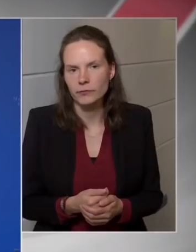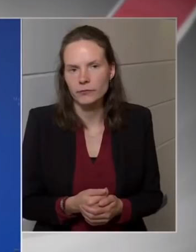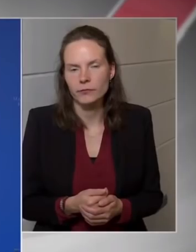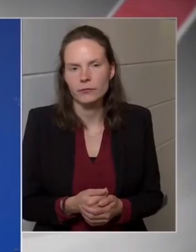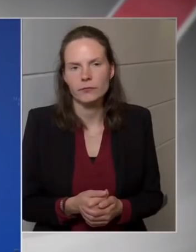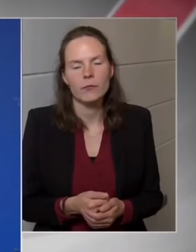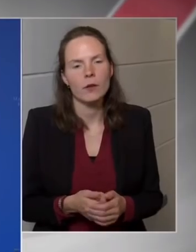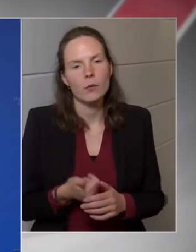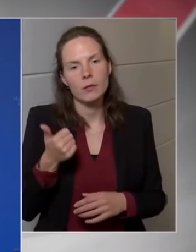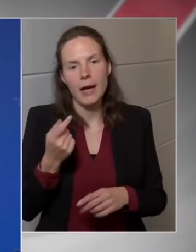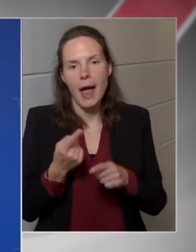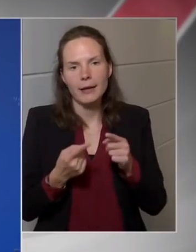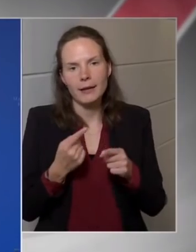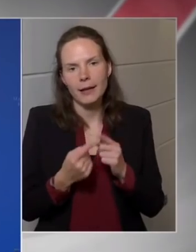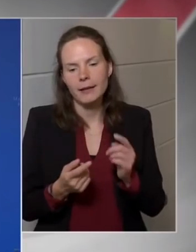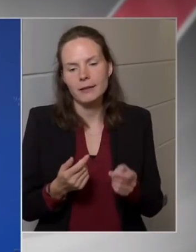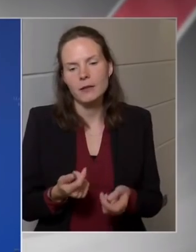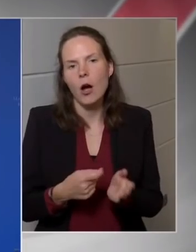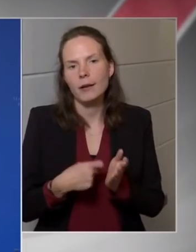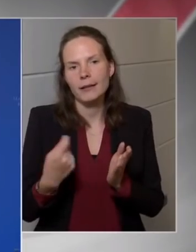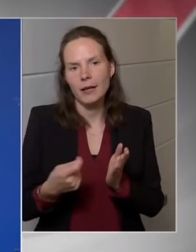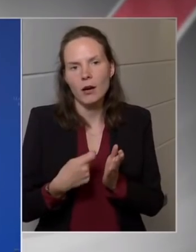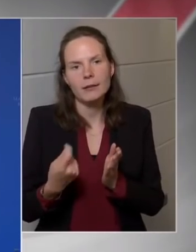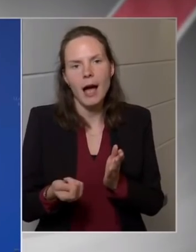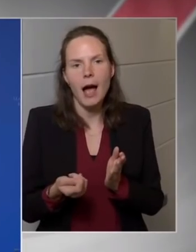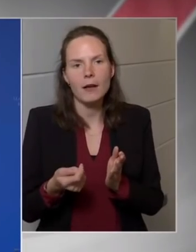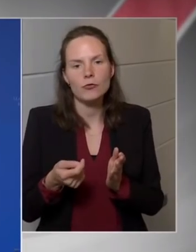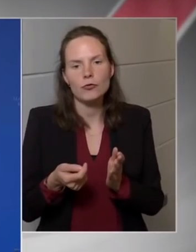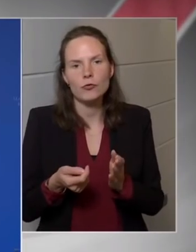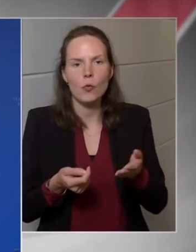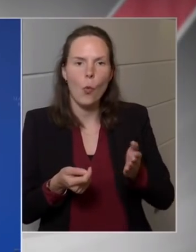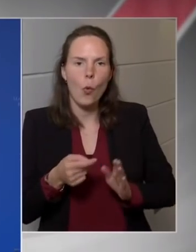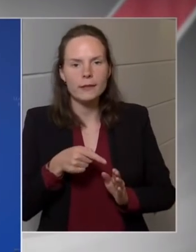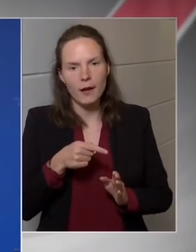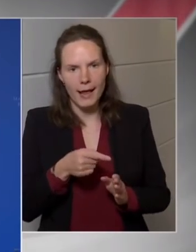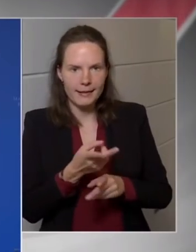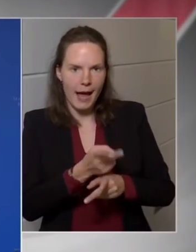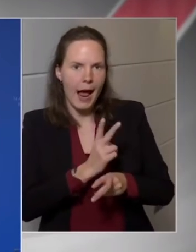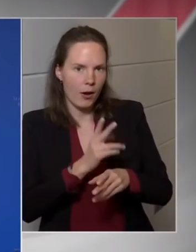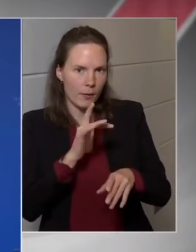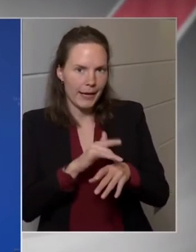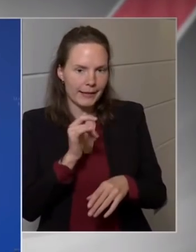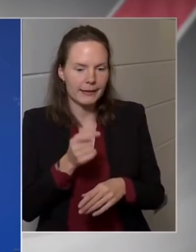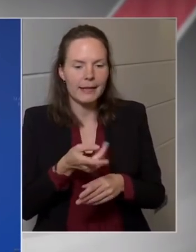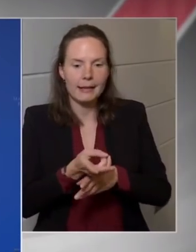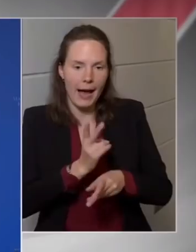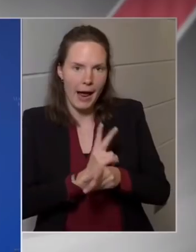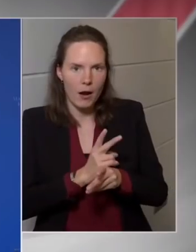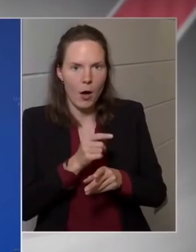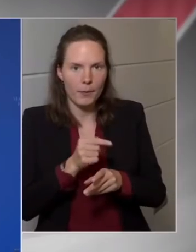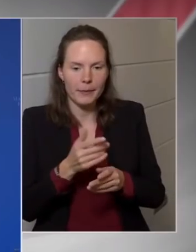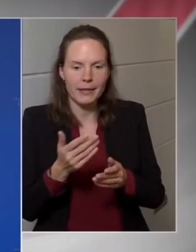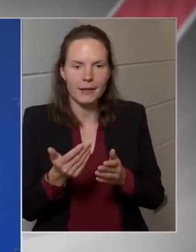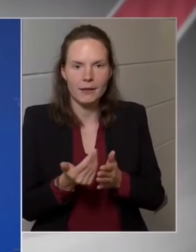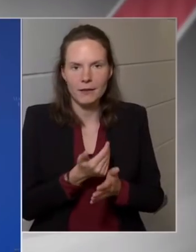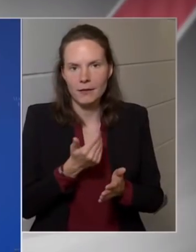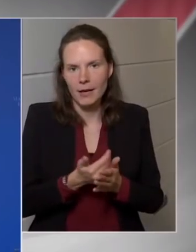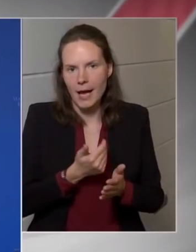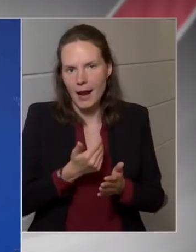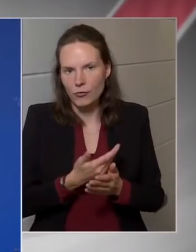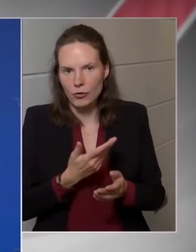Egyrésztről a kiadási oldal, hogy az államot érint itt, tehát az állami kereslet visszafogásáról van szó, mind